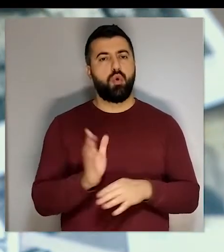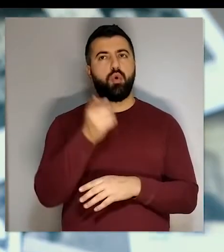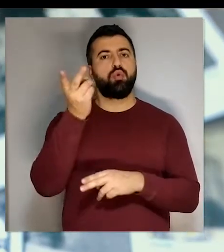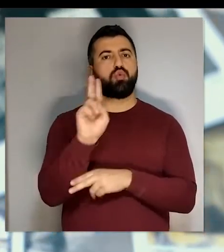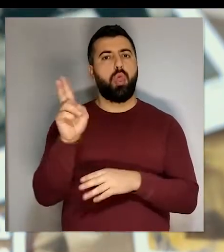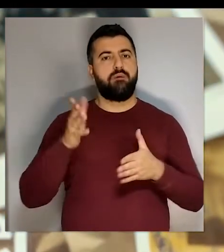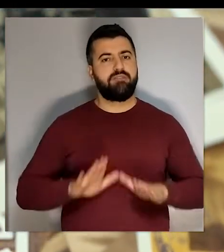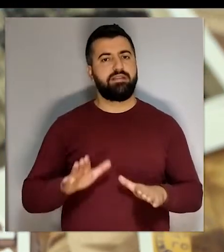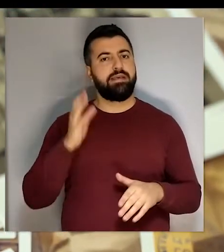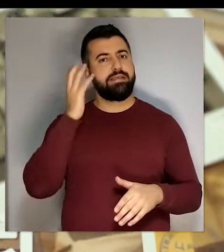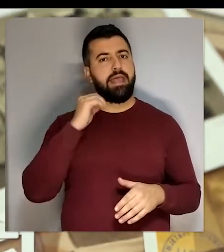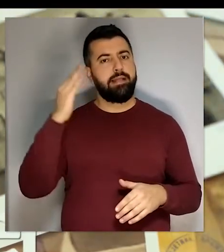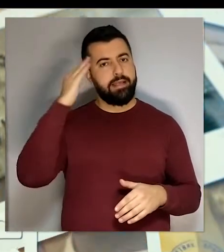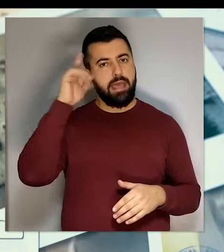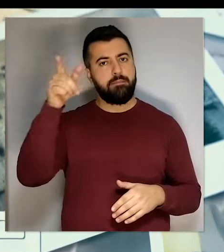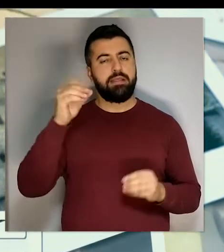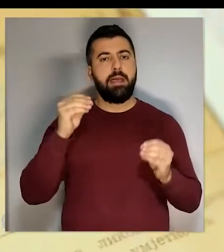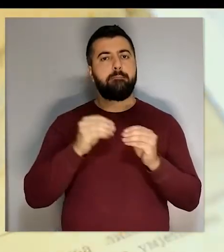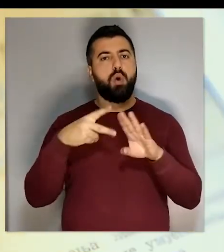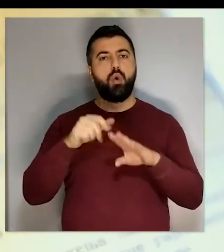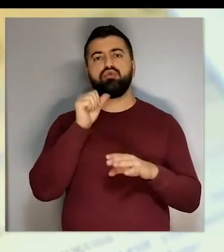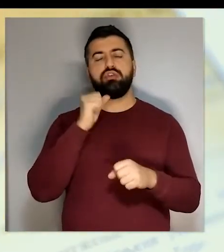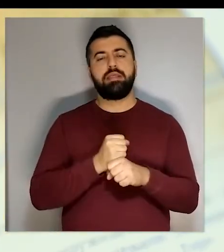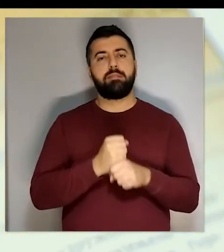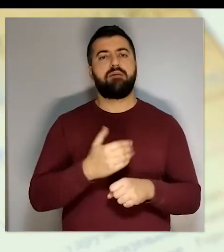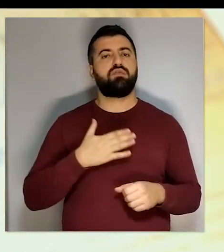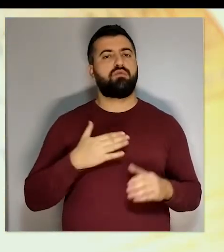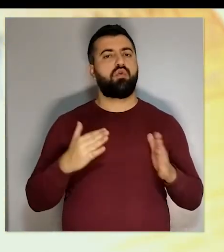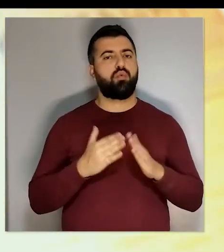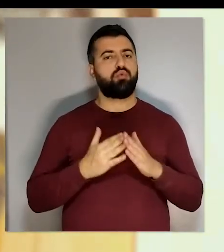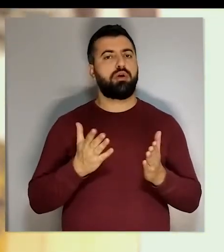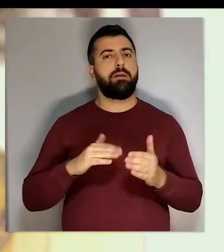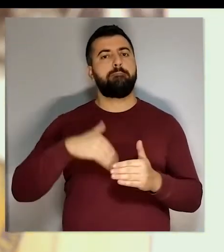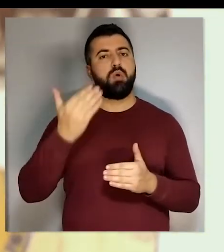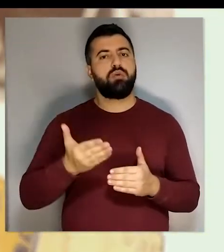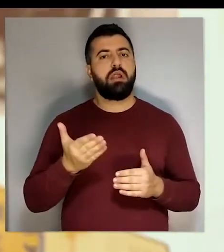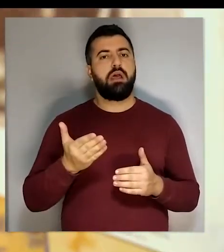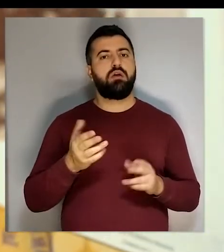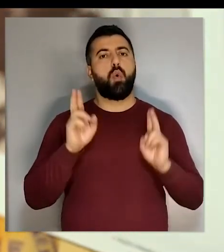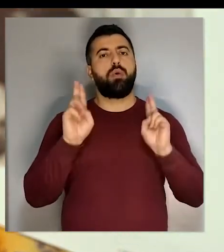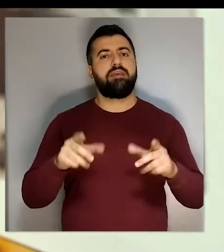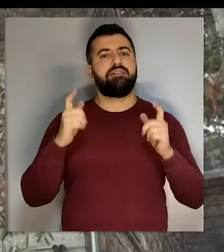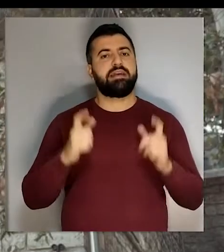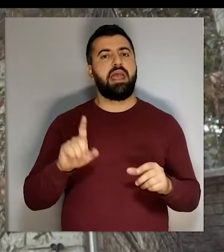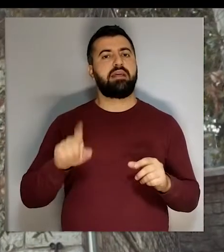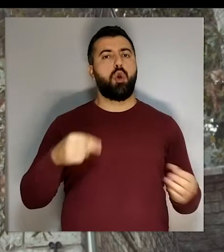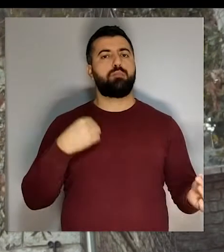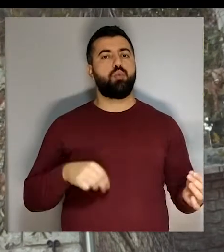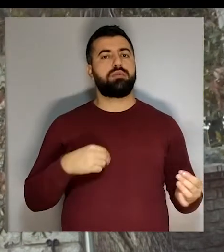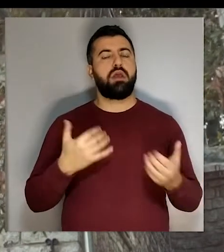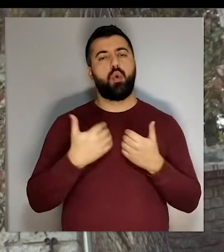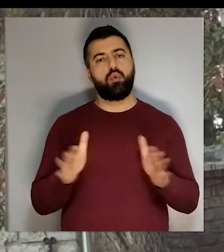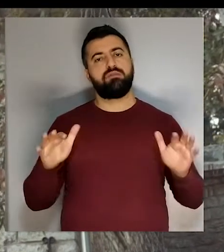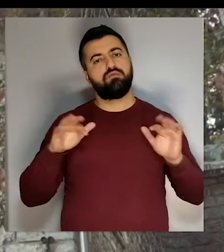Porijeklom iz Slovenije Stari kapetan je u Baošićima napravio svoj dom Koji je potom zavještao gradu kao